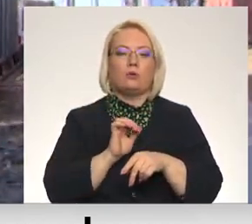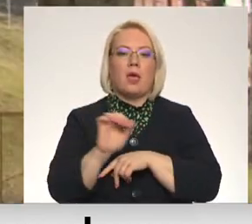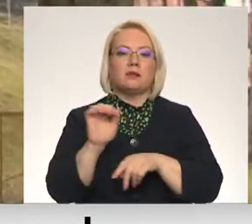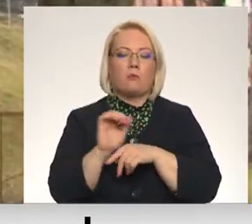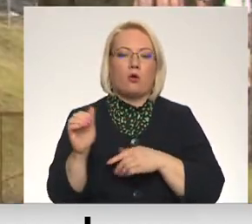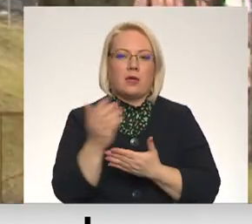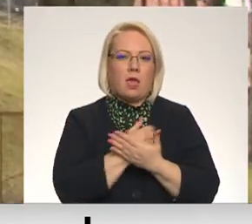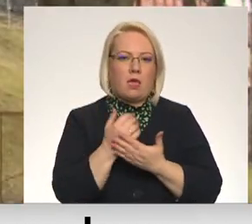Līcīt, Latvijas televīzija.